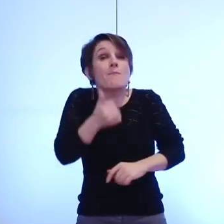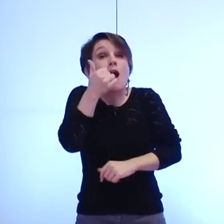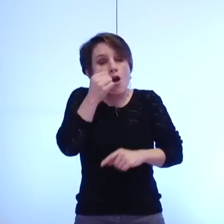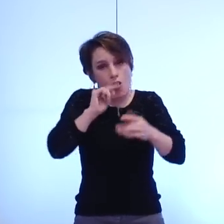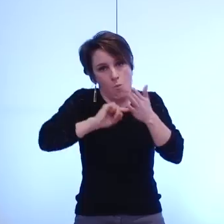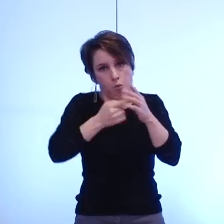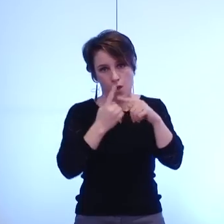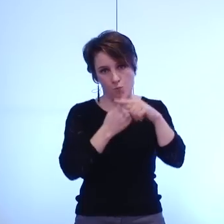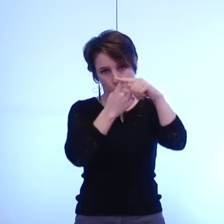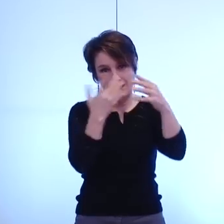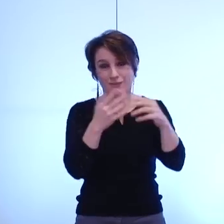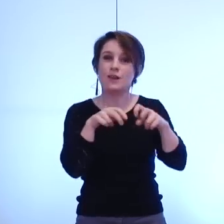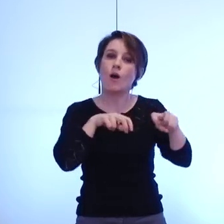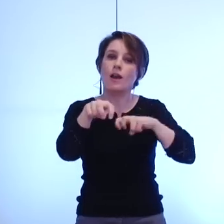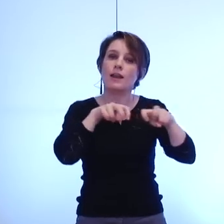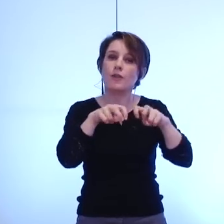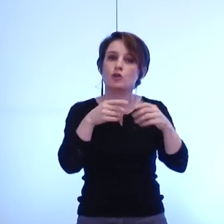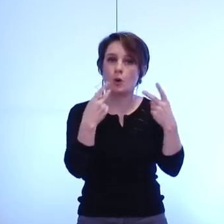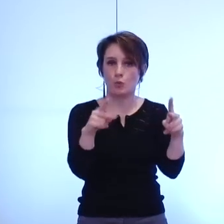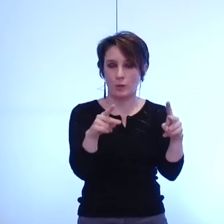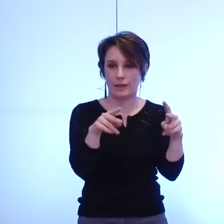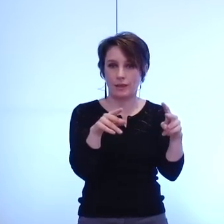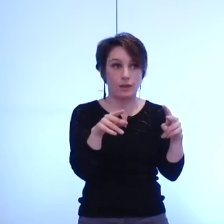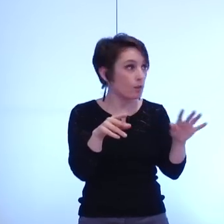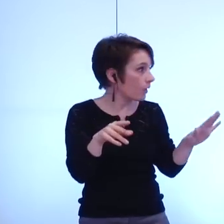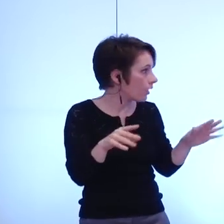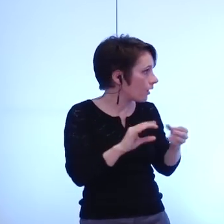seulement voilà maintenant on en est même plus sûr